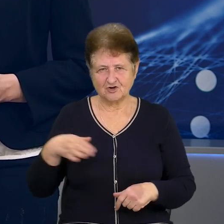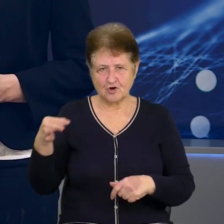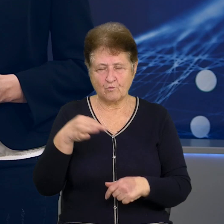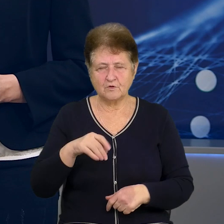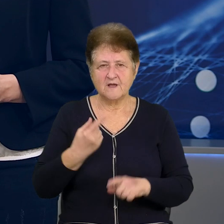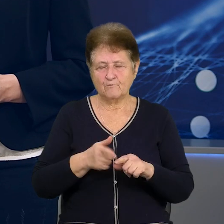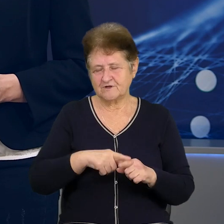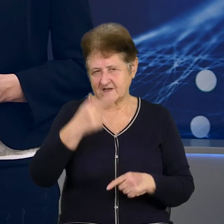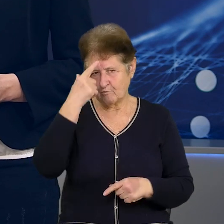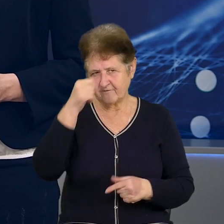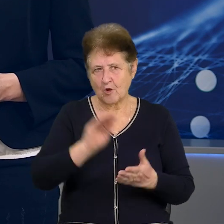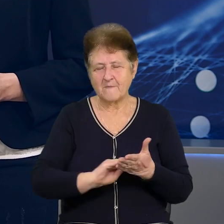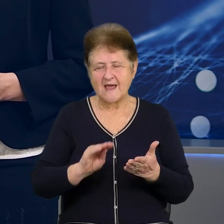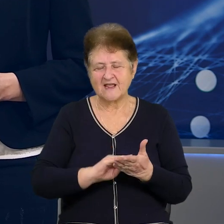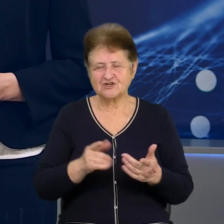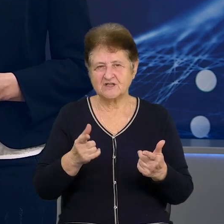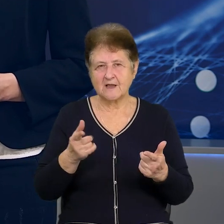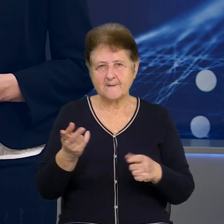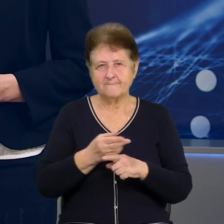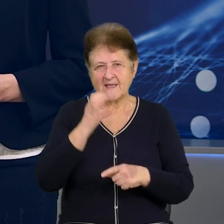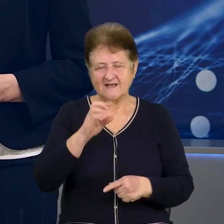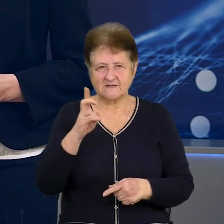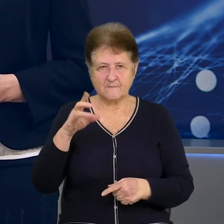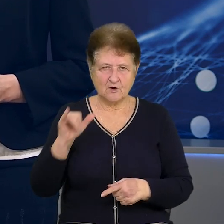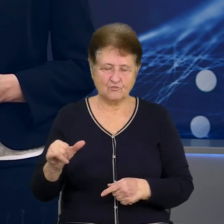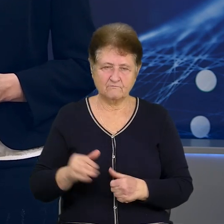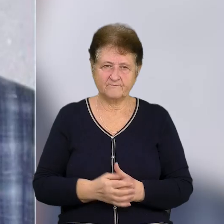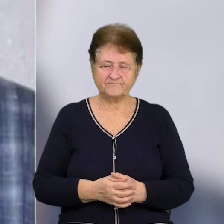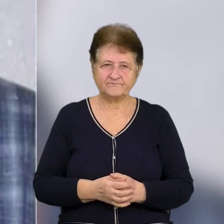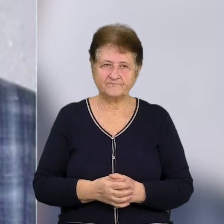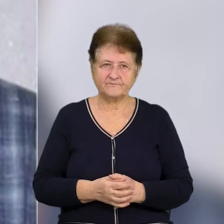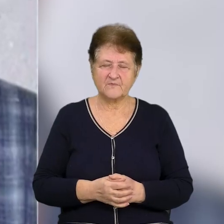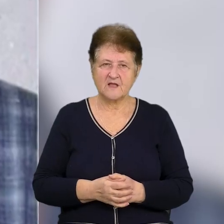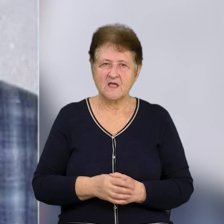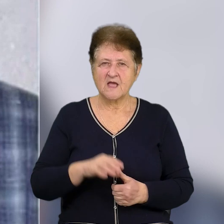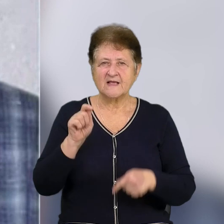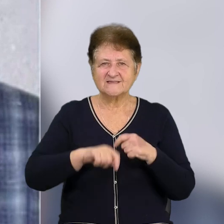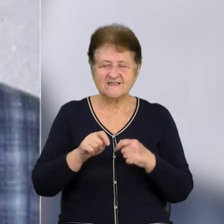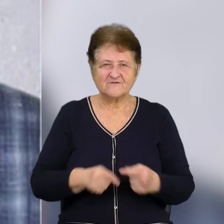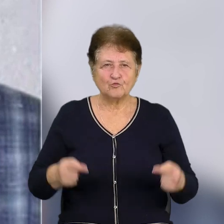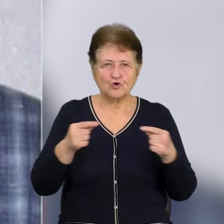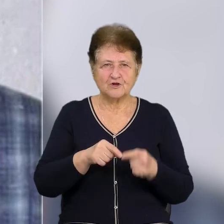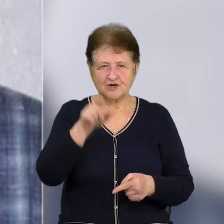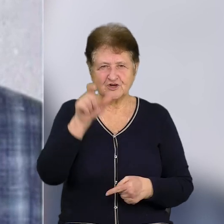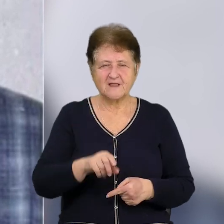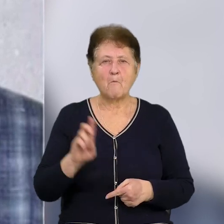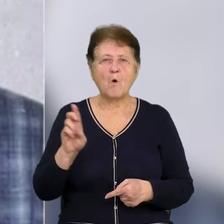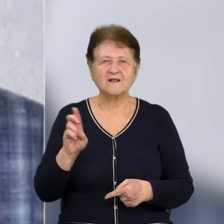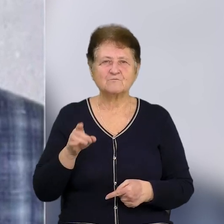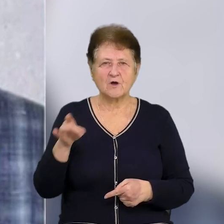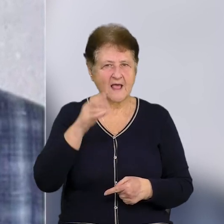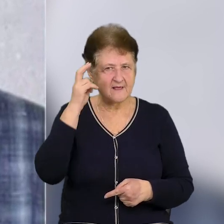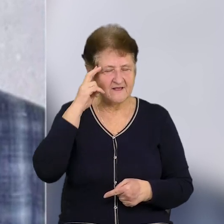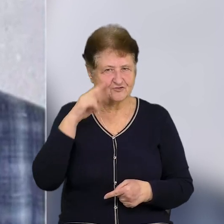Суспільному повідомив речник Служби безпеки України в області Ярослав Молочко. Слідство встановило, що житель Бориспільського району